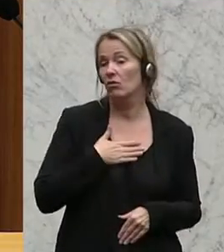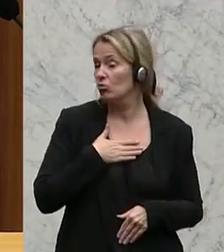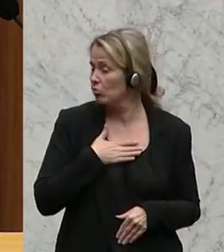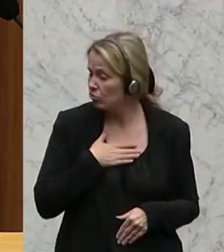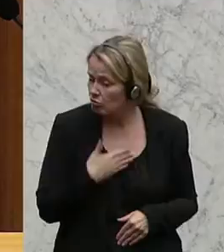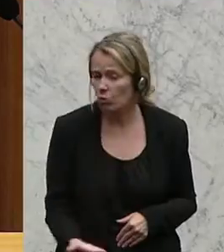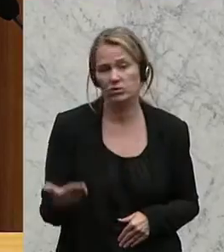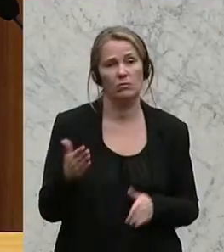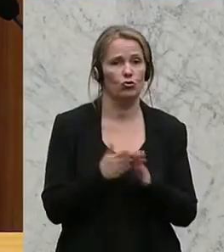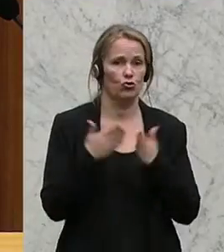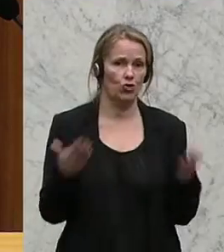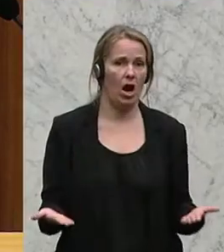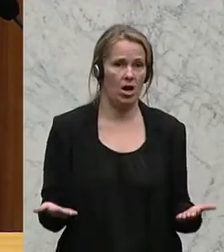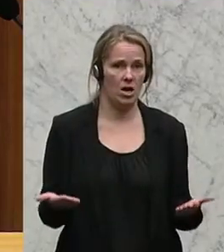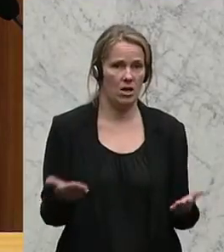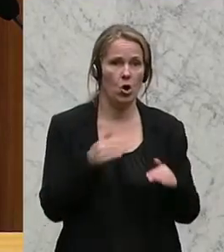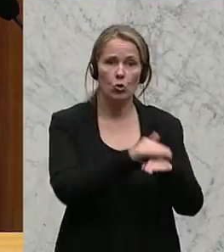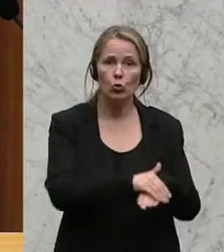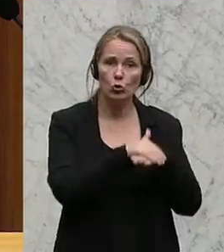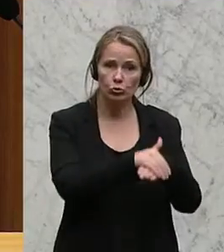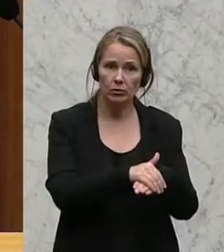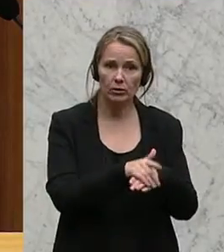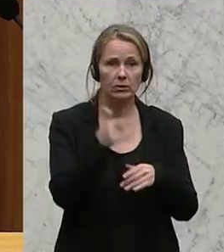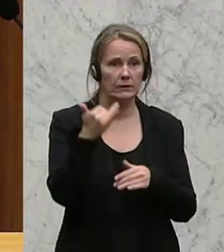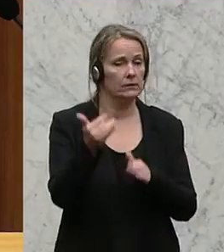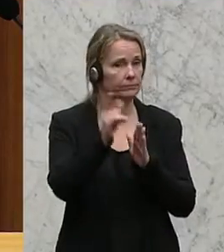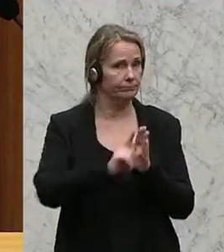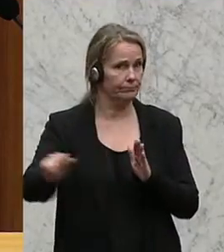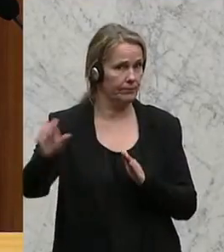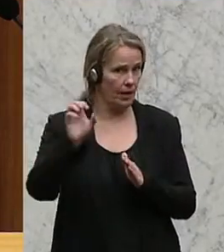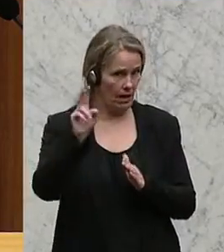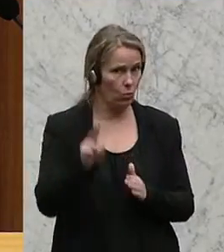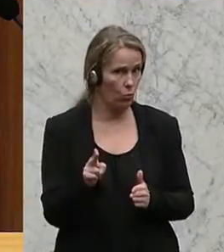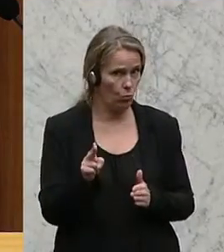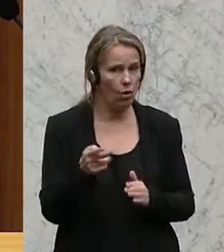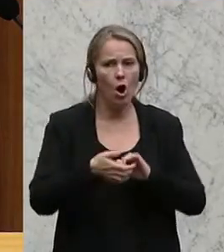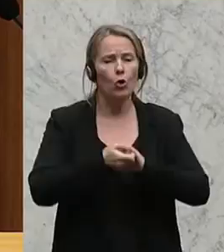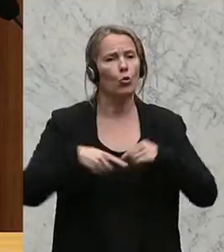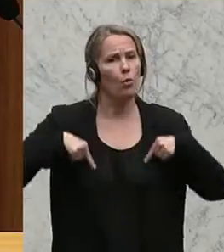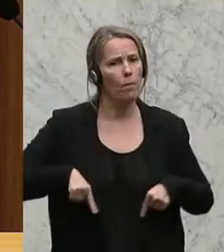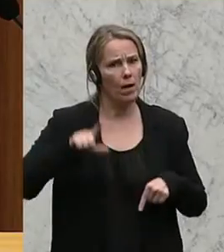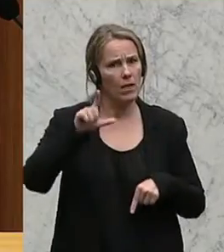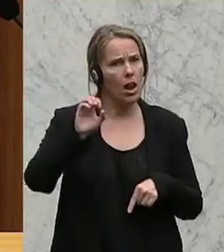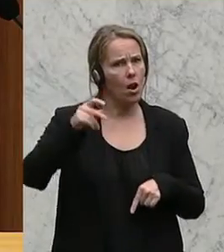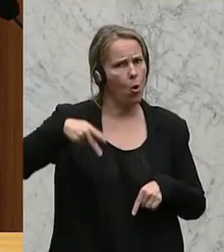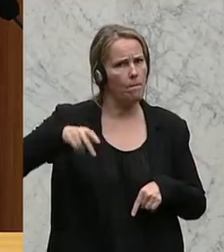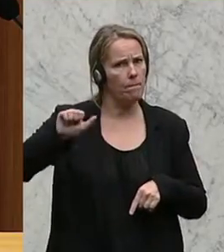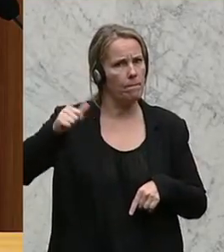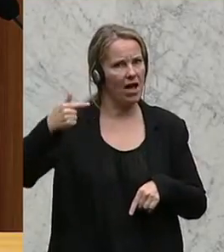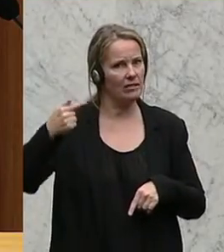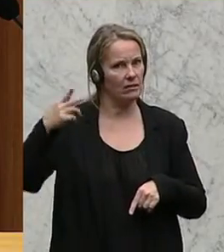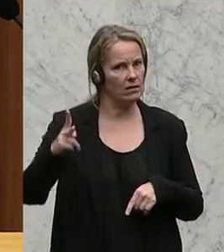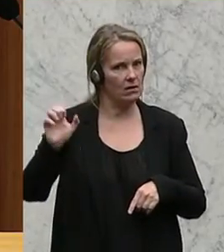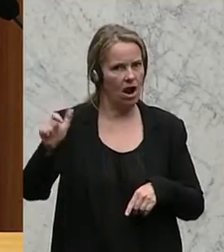schade, dass sich Großbritannien aus der Europäischen Union verabschiedet. Klubobmann Lobatka hat bereits die